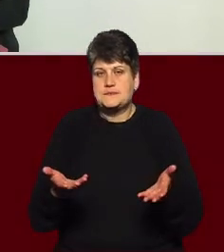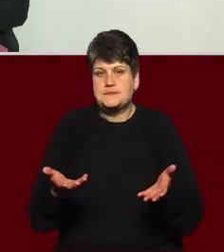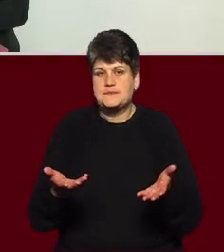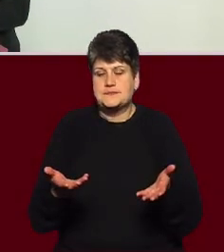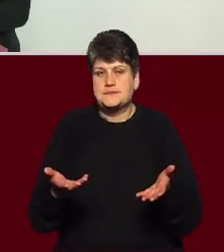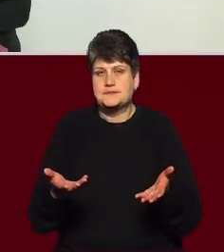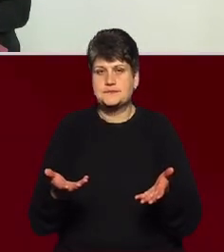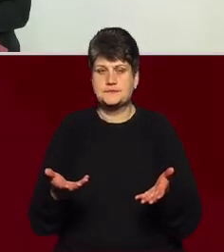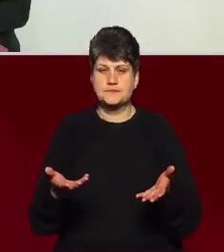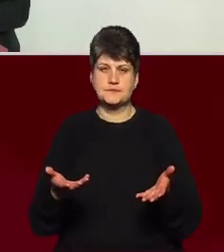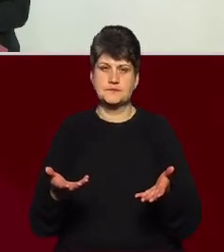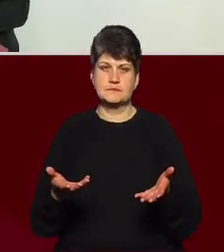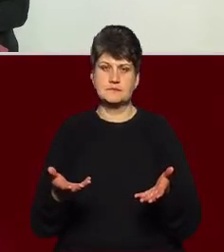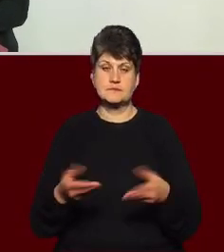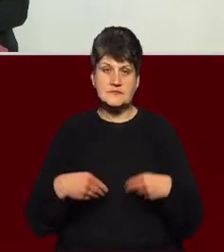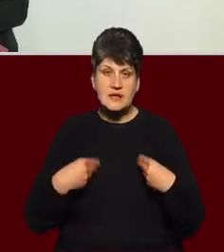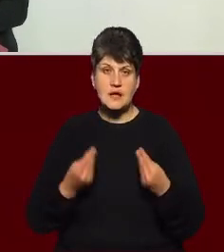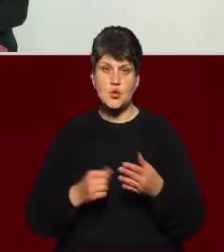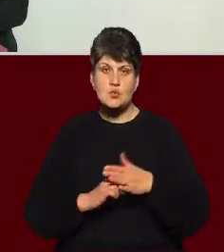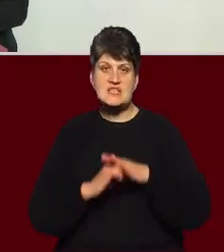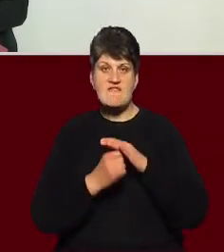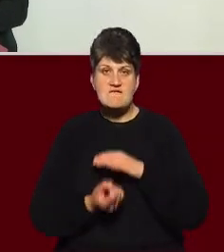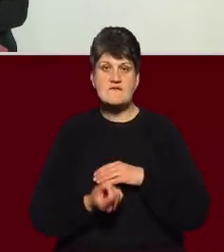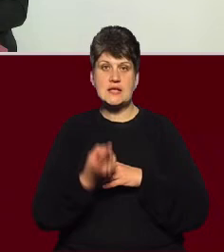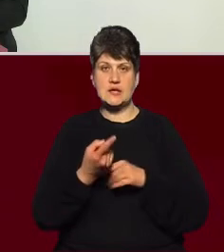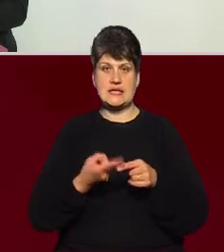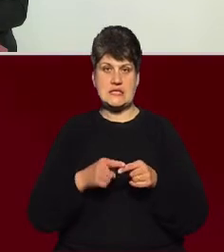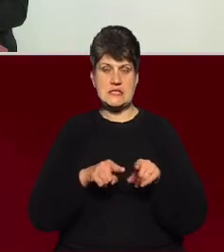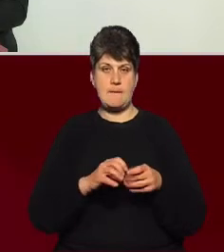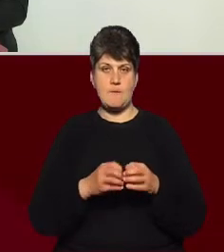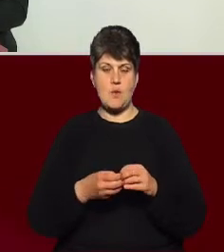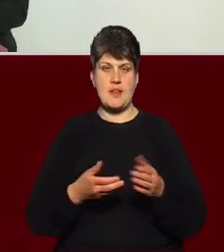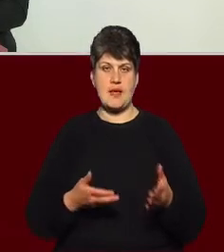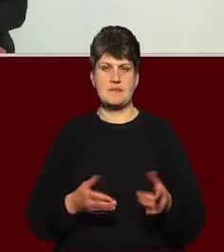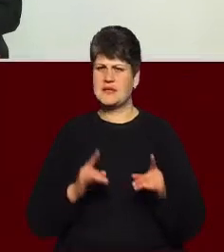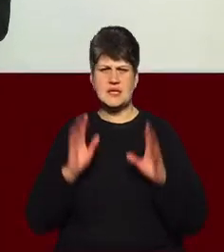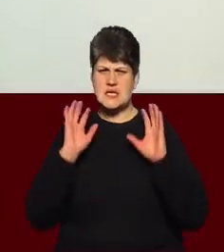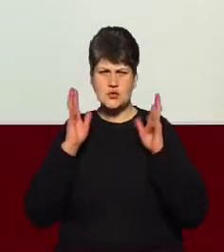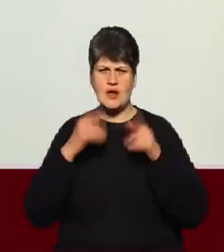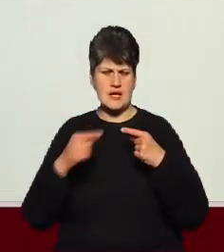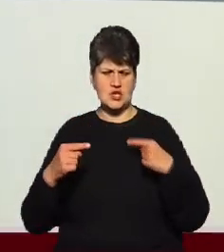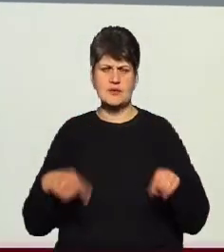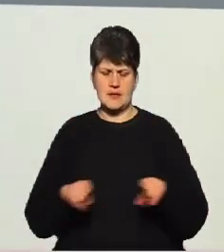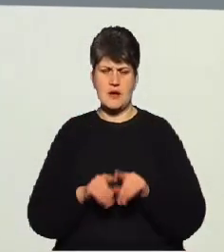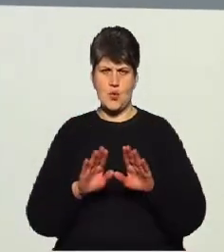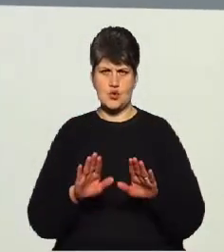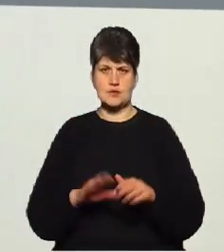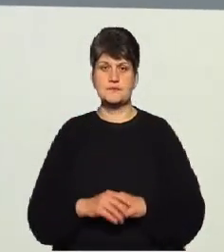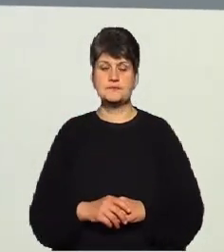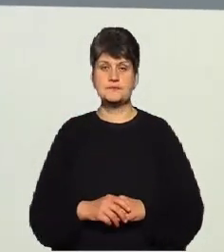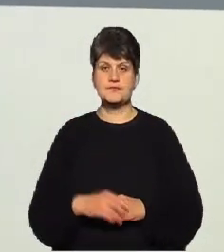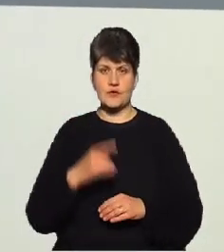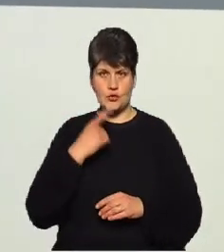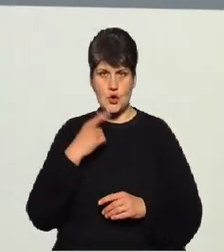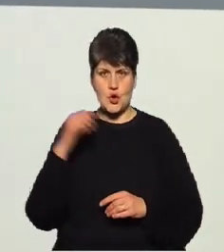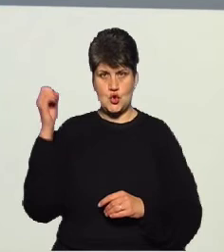які дають підставу виникати цим проблемам. І не тільки інсульту, а всім іншим також. Тобто, ви говорили сонячна активність, можна говорити,